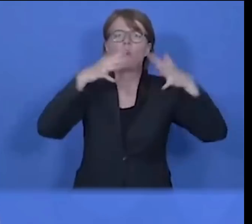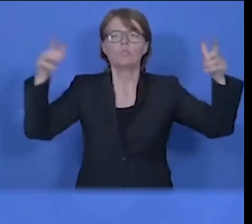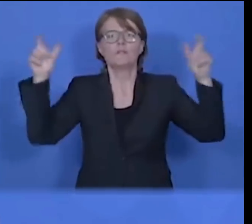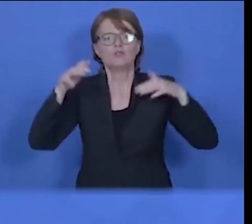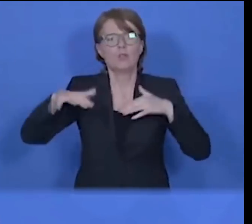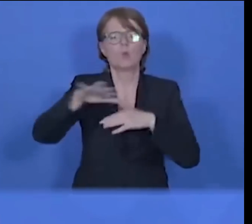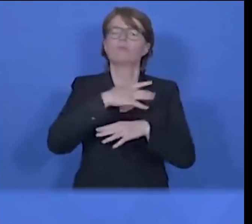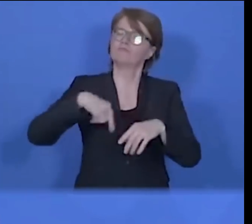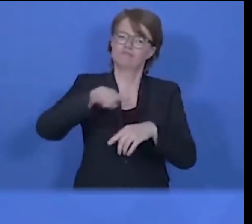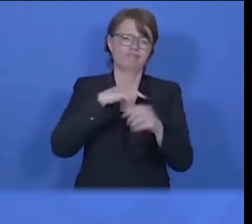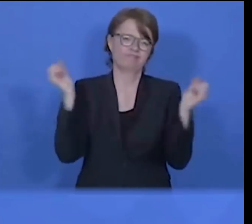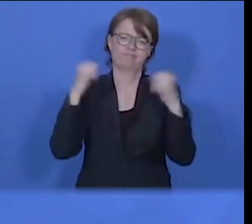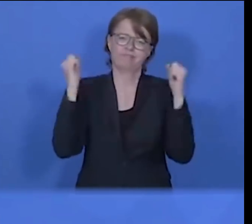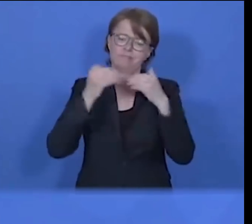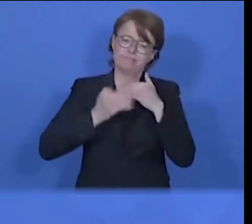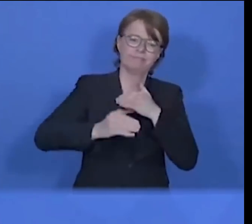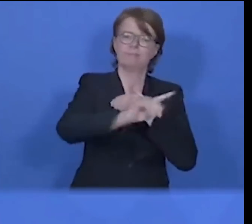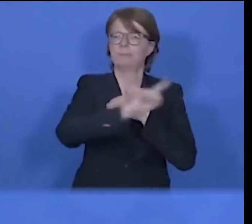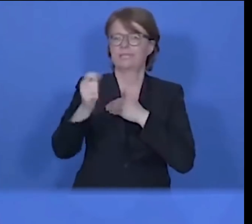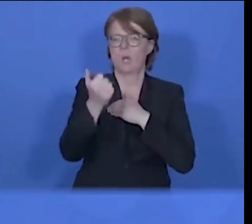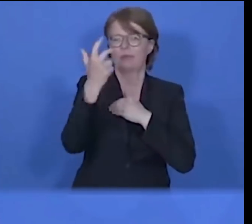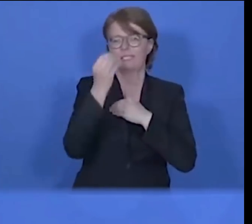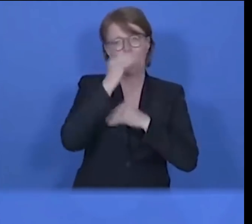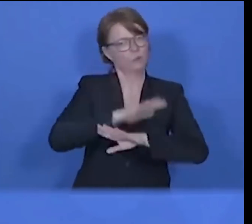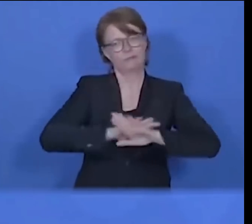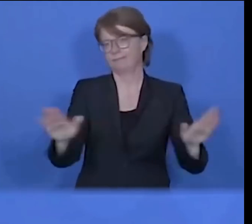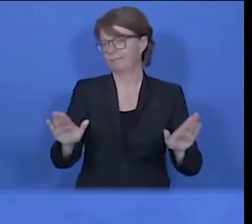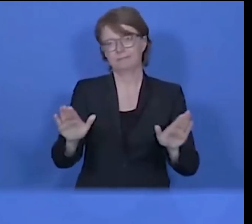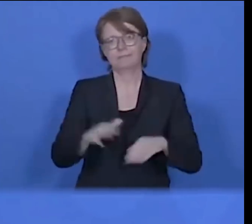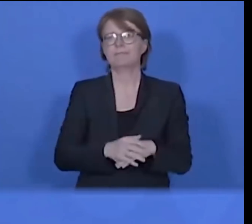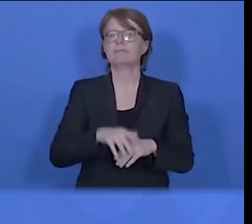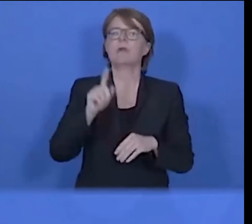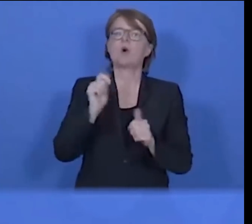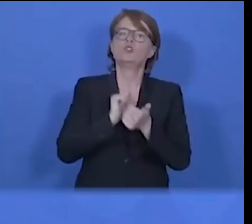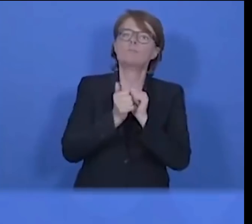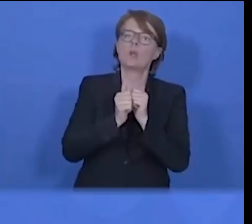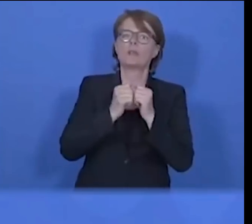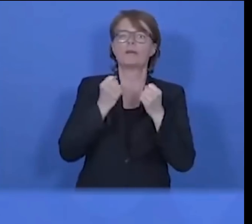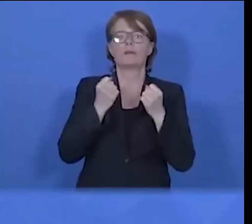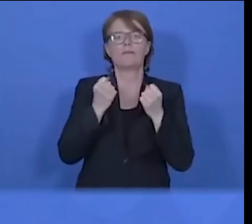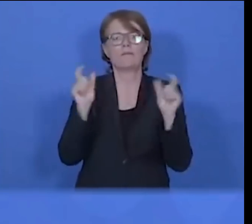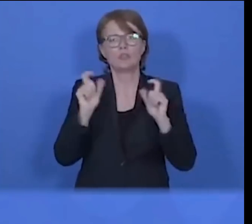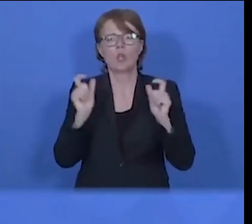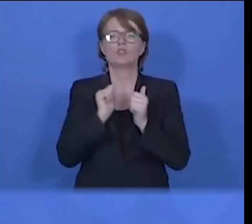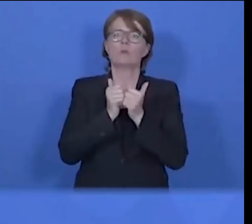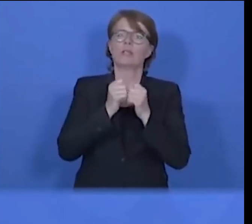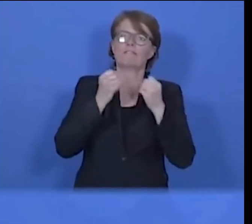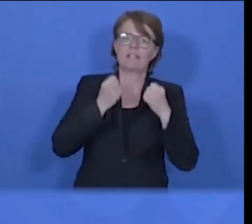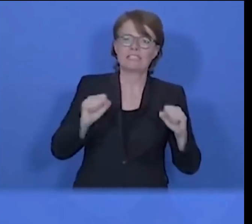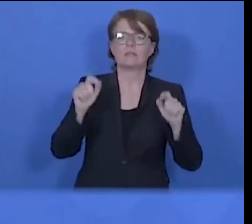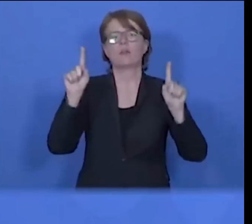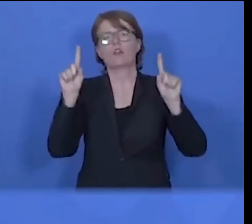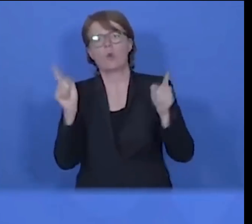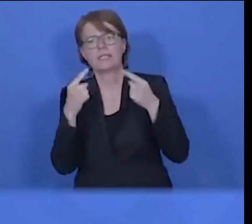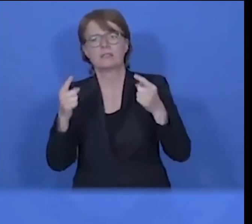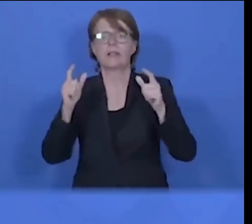31. August nicht werden zulassen können. Das wird etwas spezifiziert. Größere Sportveranstaltungen, Volksfeste mit Zuschauern,